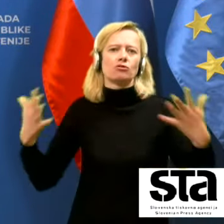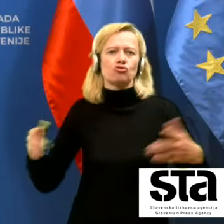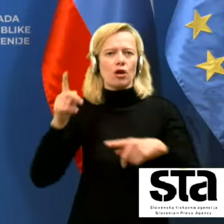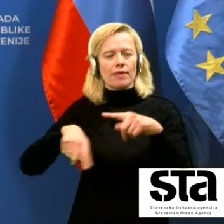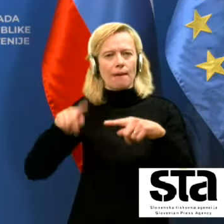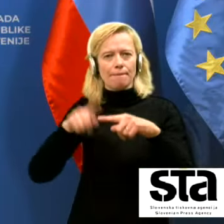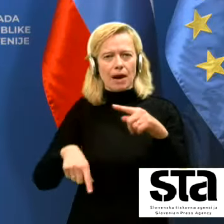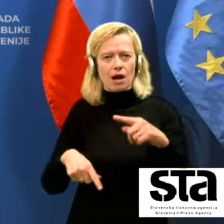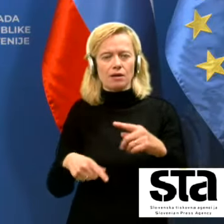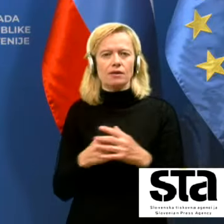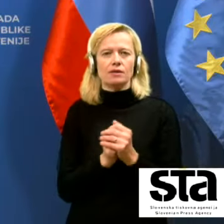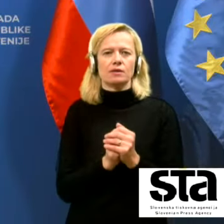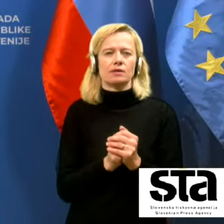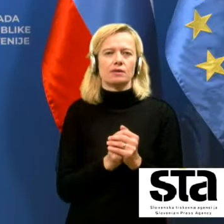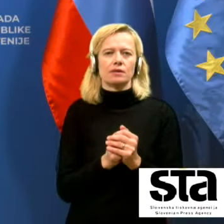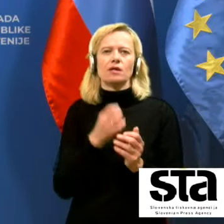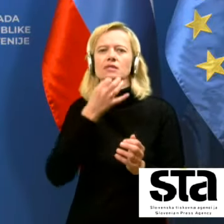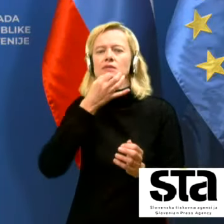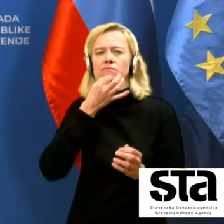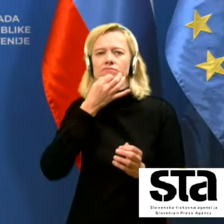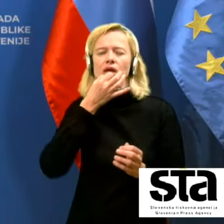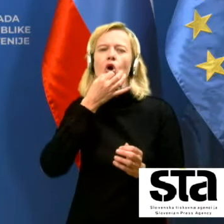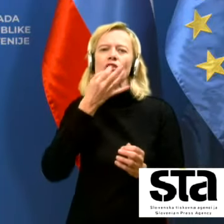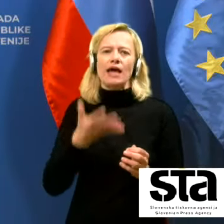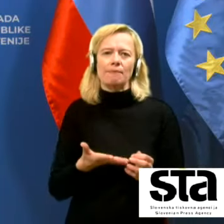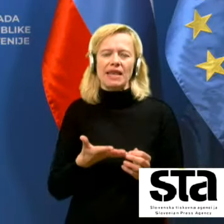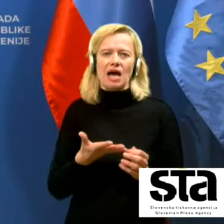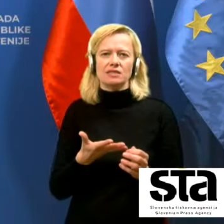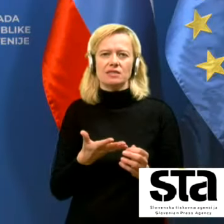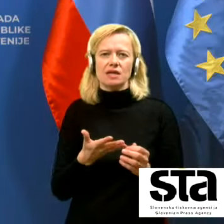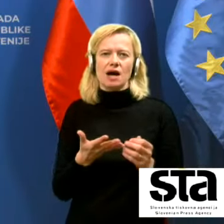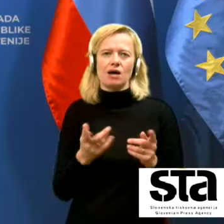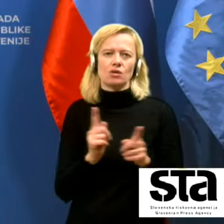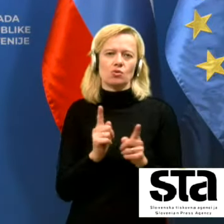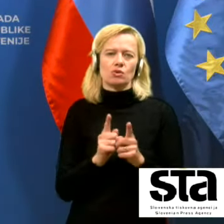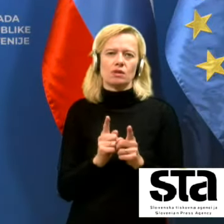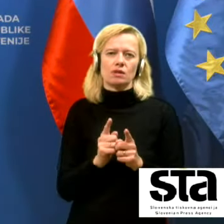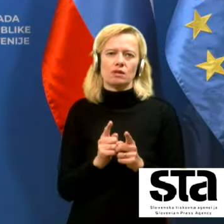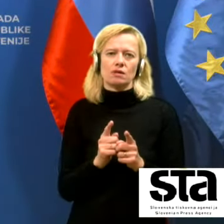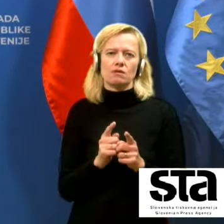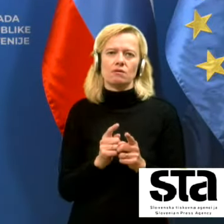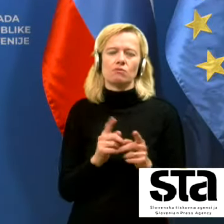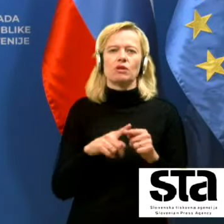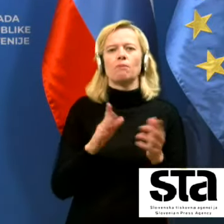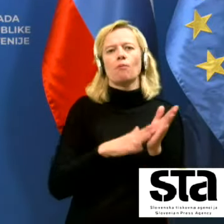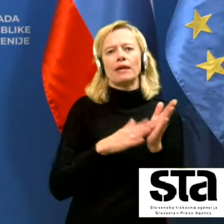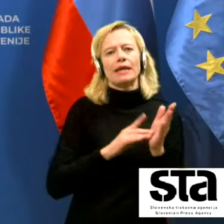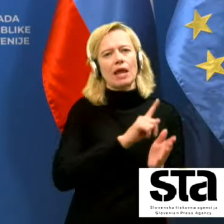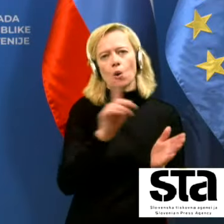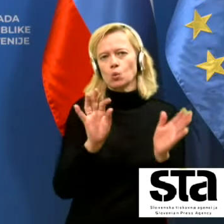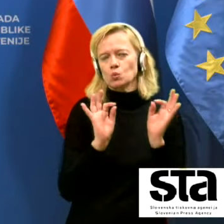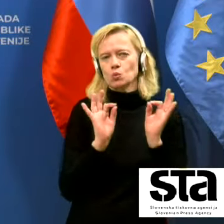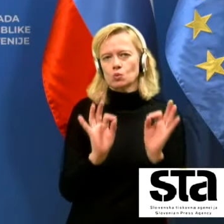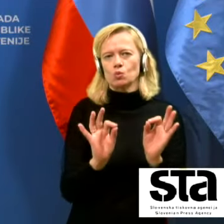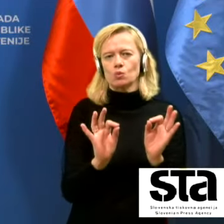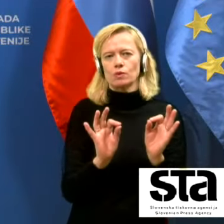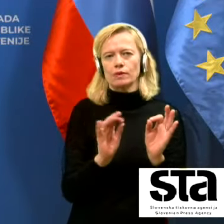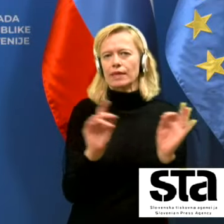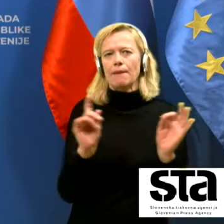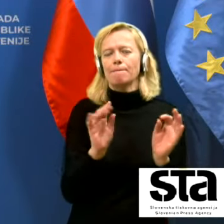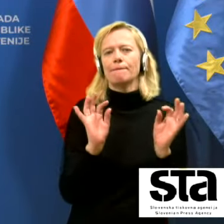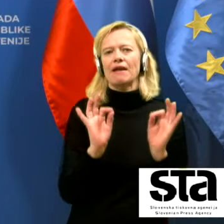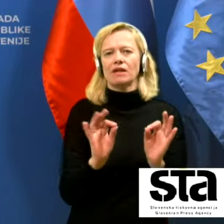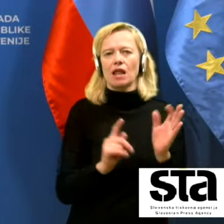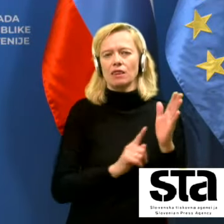in kontaminacije, sveda se pravi tudi neustreznega rezultata samega testa in zato ne